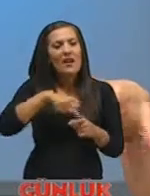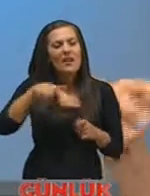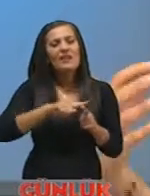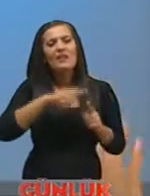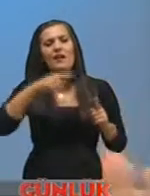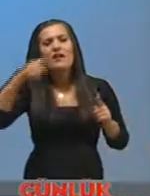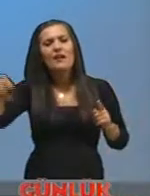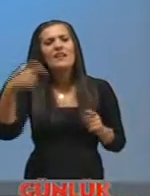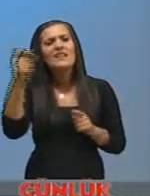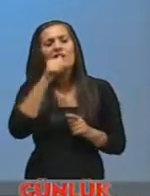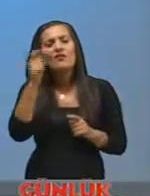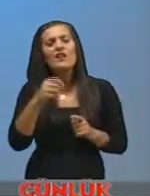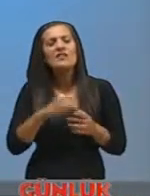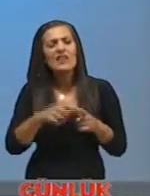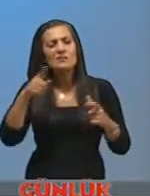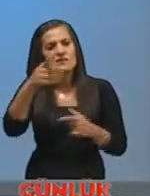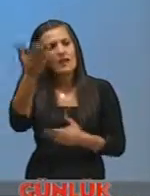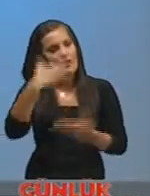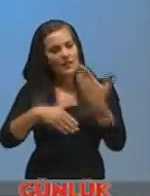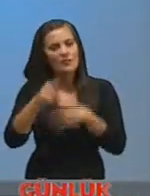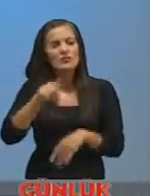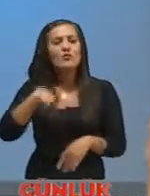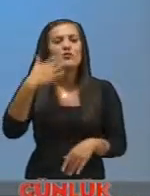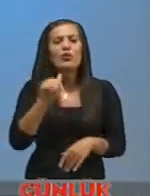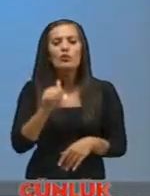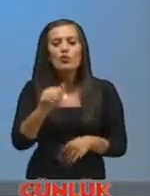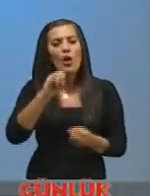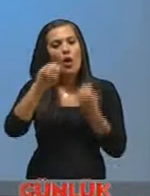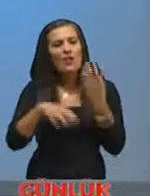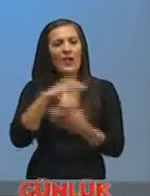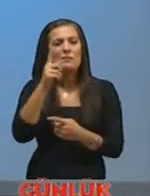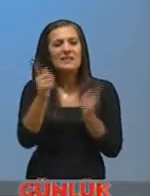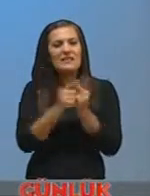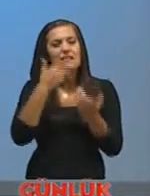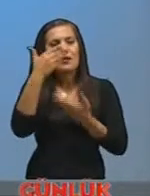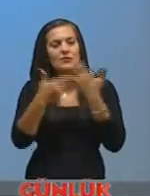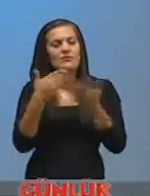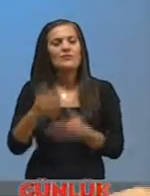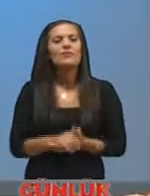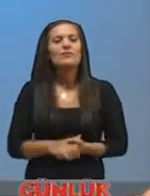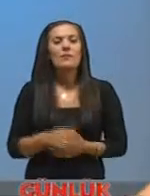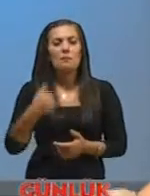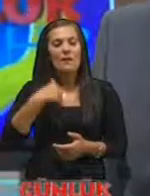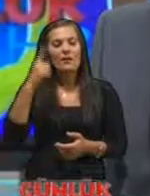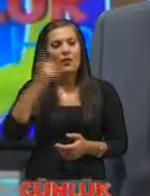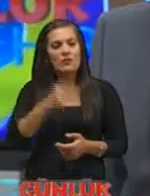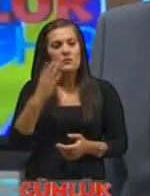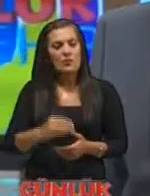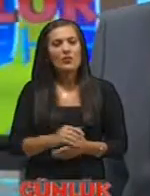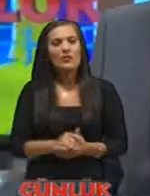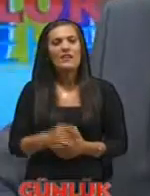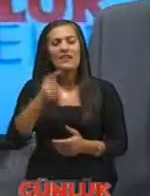gelişimini sizden alayım ondan sonra da biraz şu gündelik olaylara bir girelim nelere dikkat etmeliyiz ben öncelikle